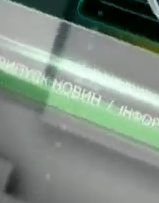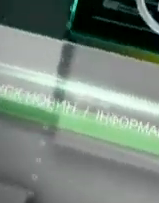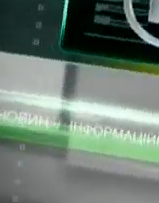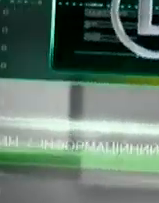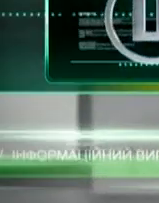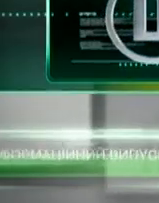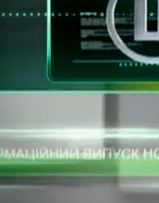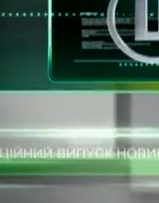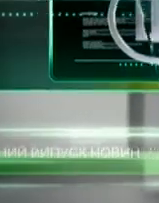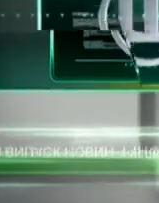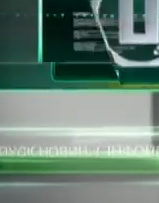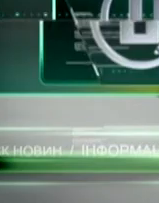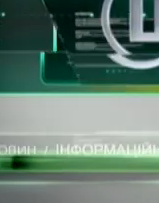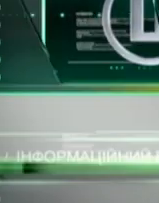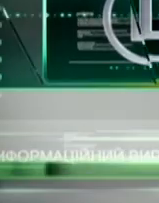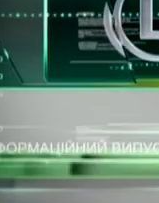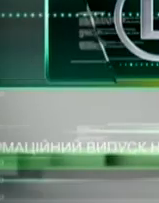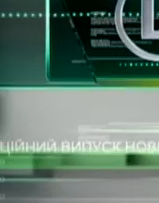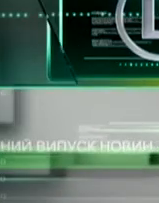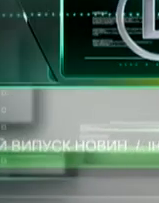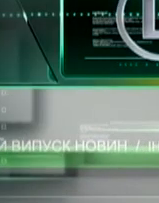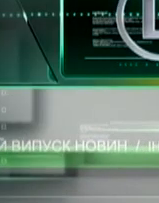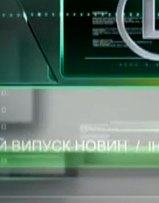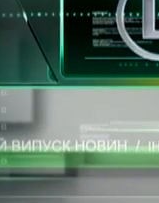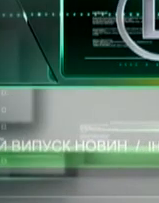перегляд!